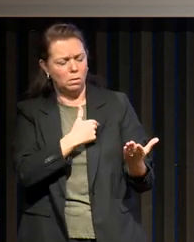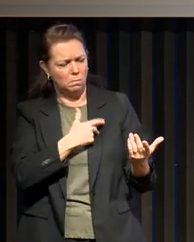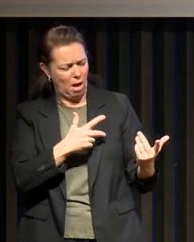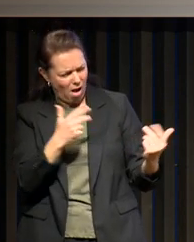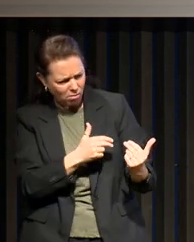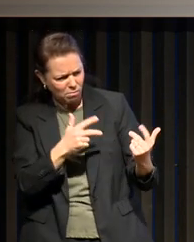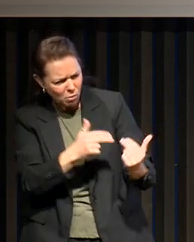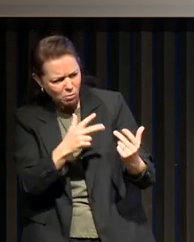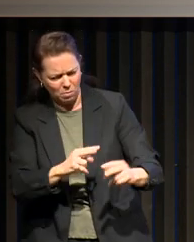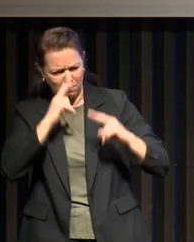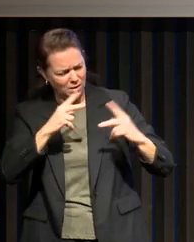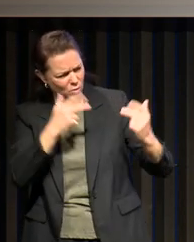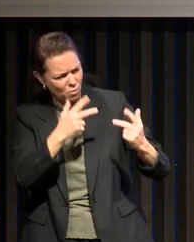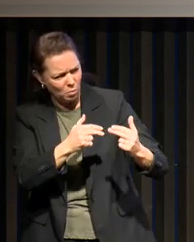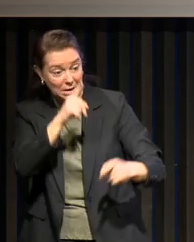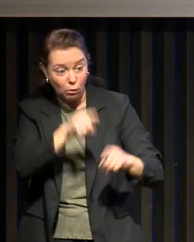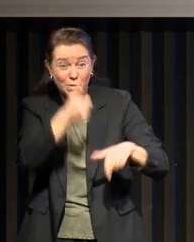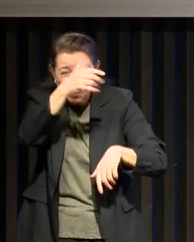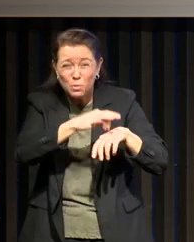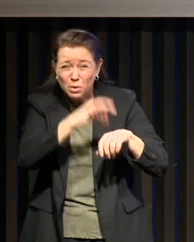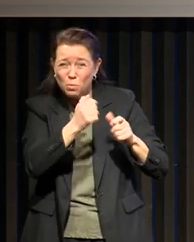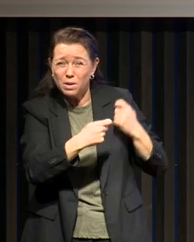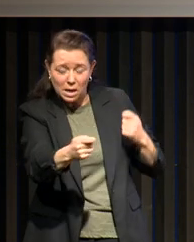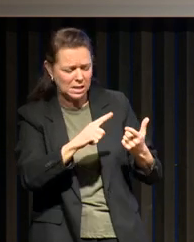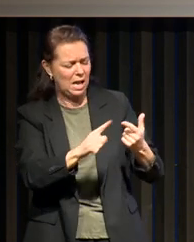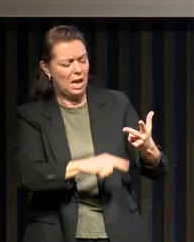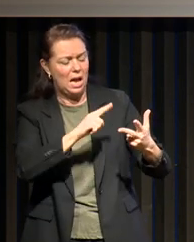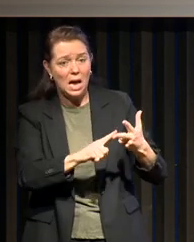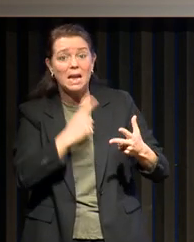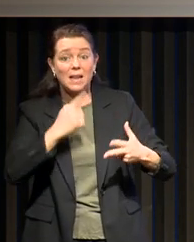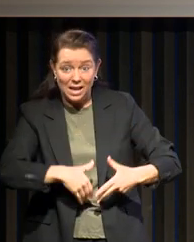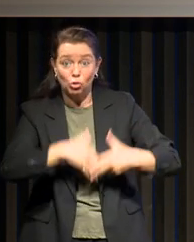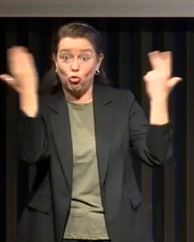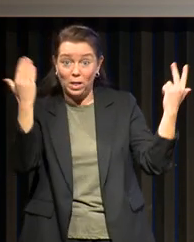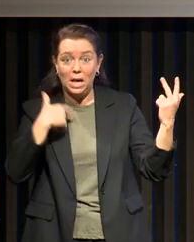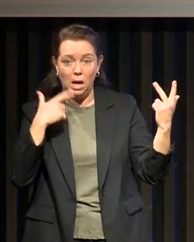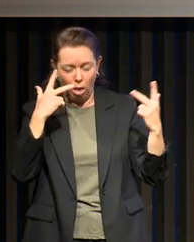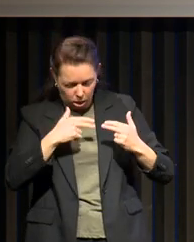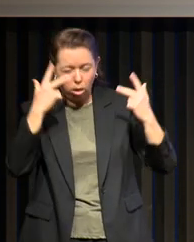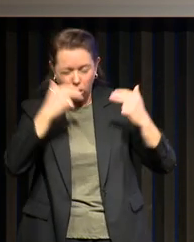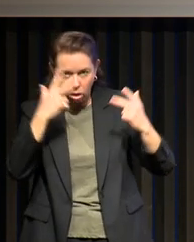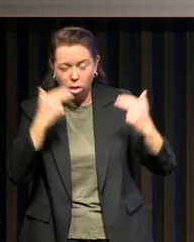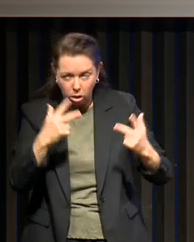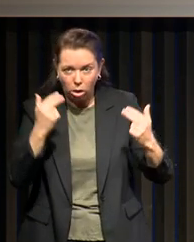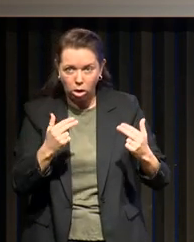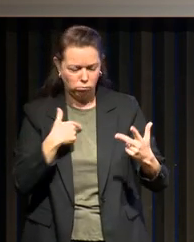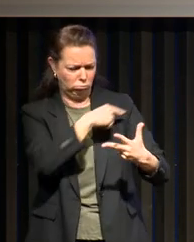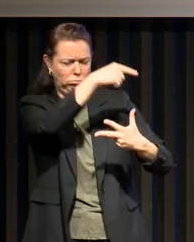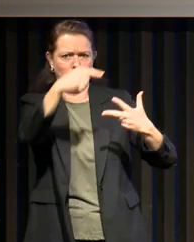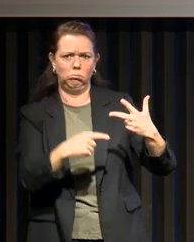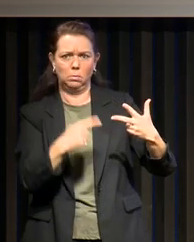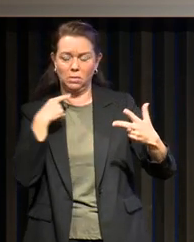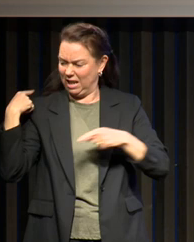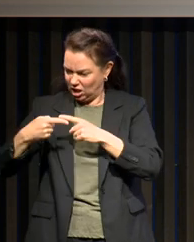intermittents de la respiration qui durent parfois une minute ou plus. Et une somnolence qui rend le fonctionnement d'urne difficile soit restée cachée aux yeux de plusieurs